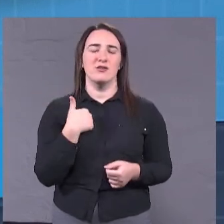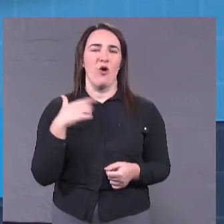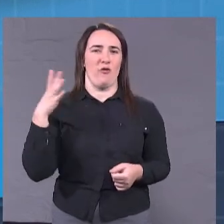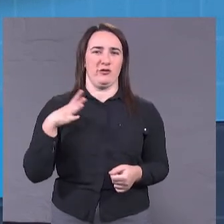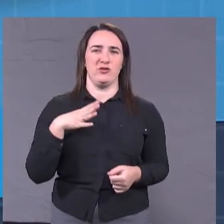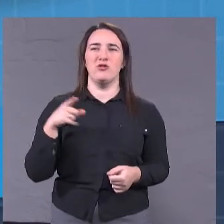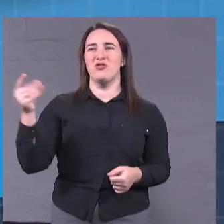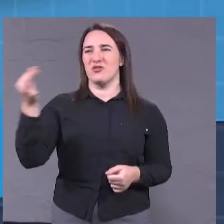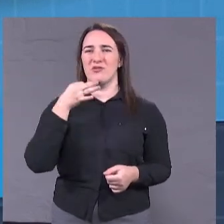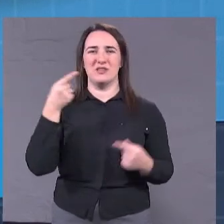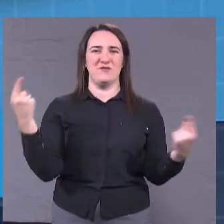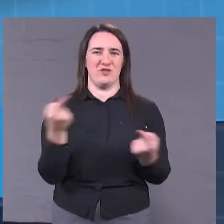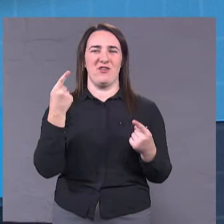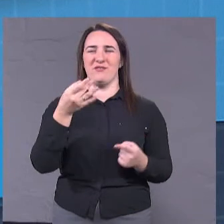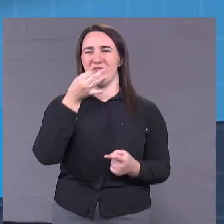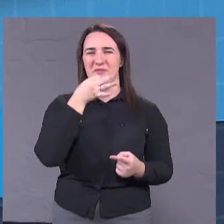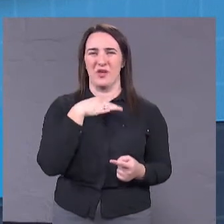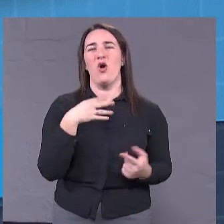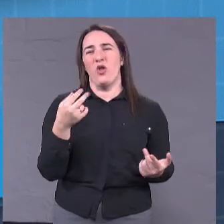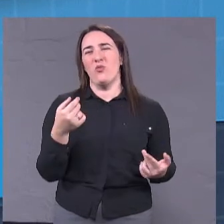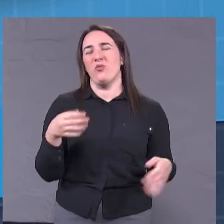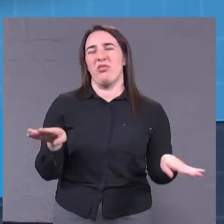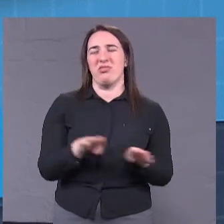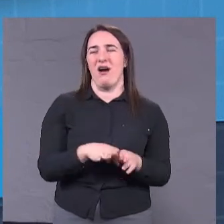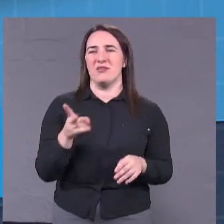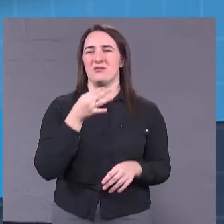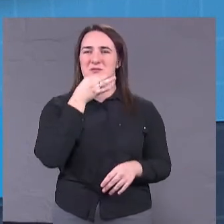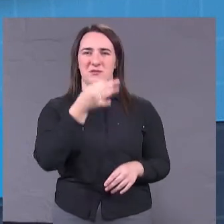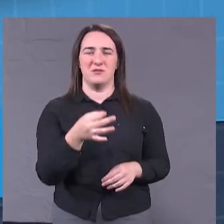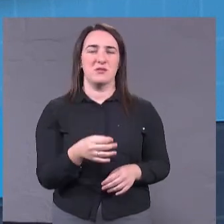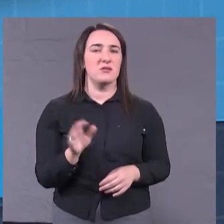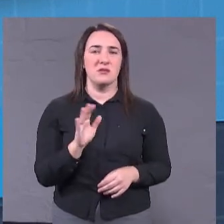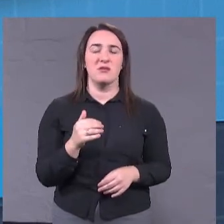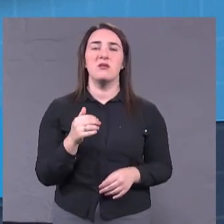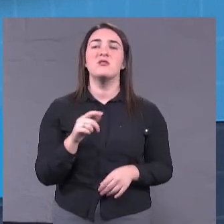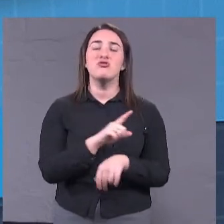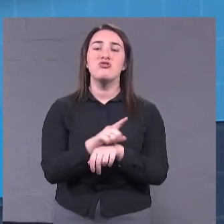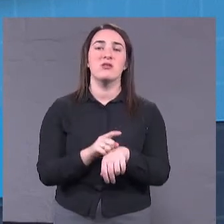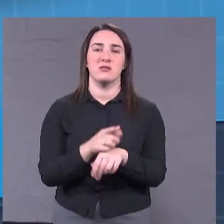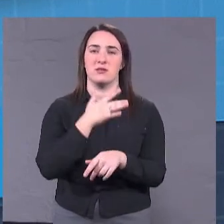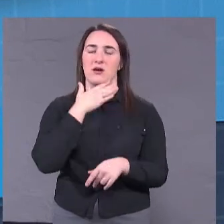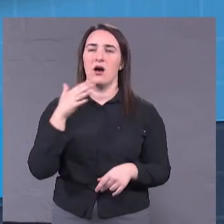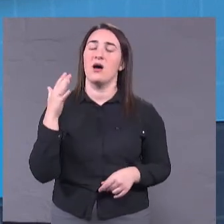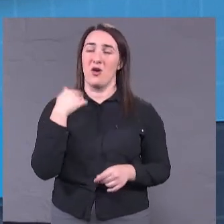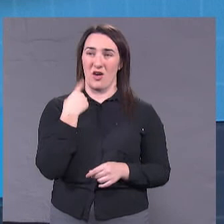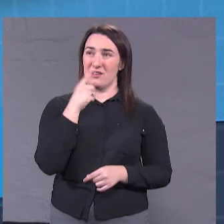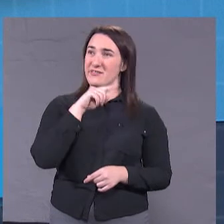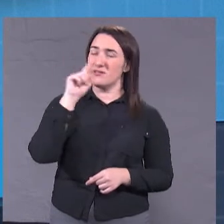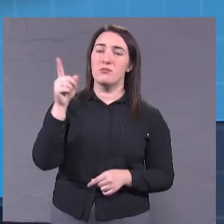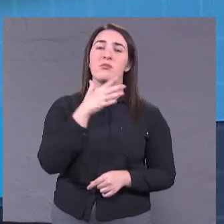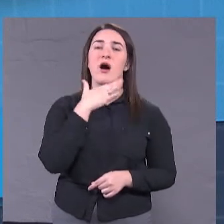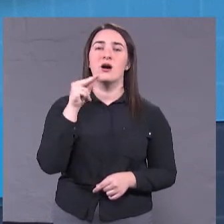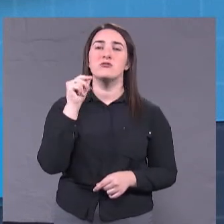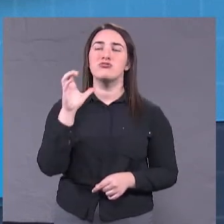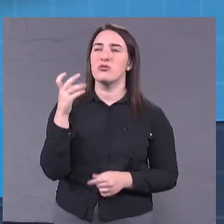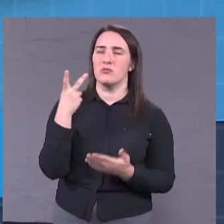мені відповідь і скажет, ну, от так, відповідь і все. Бувається, часами він дає відповідь на некоторые вопросы, показував, беря ручку,